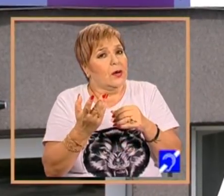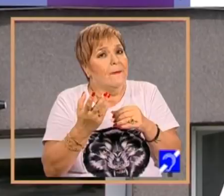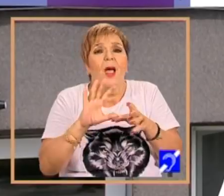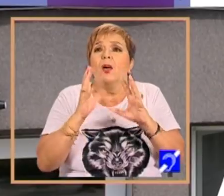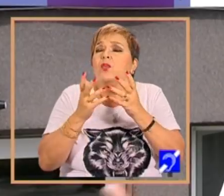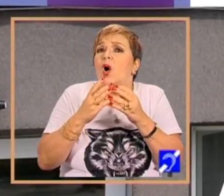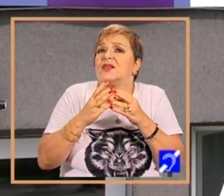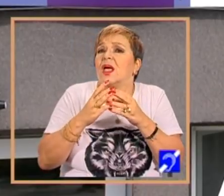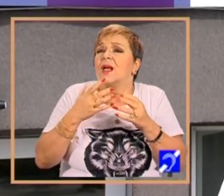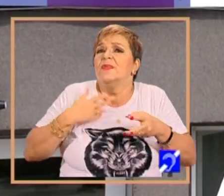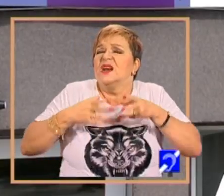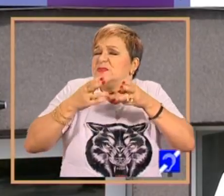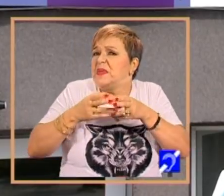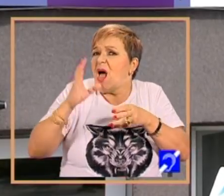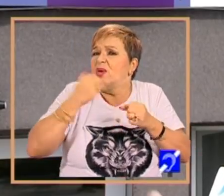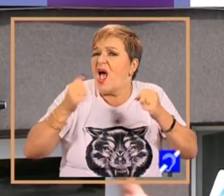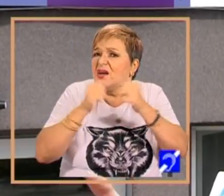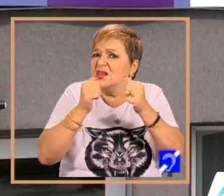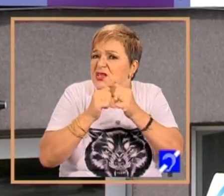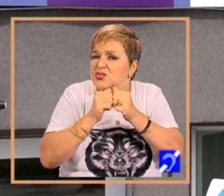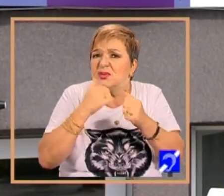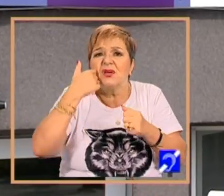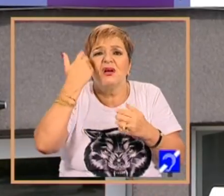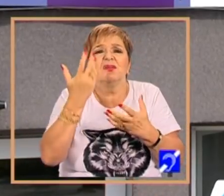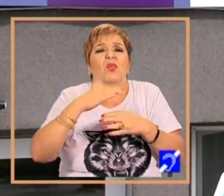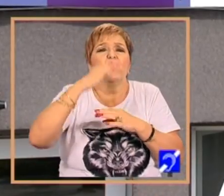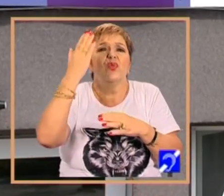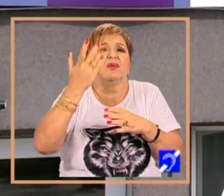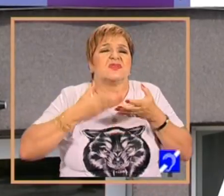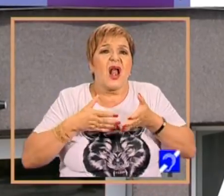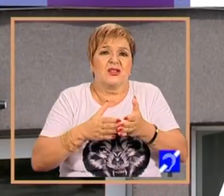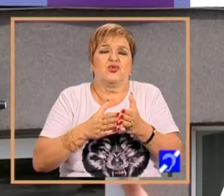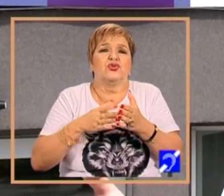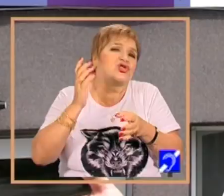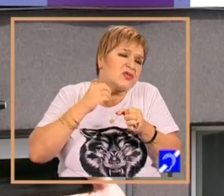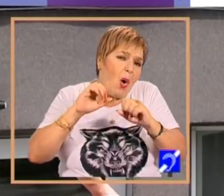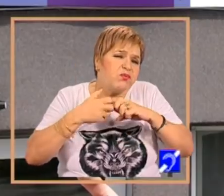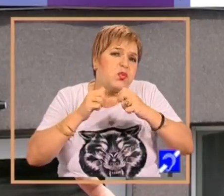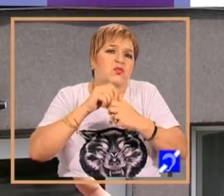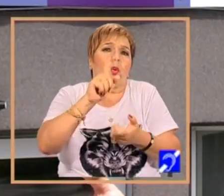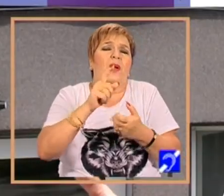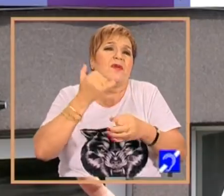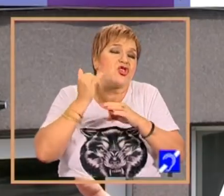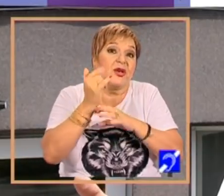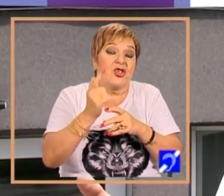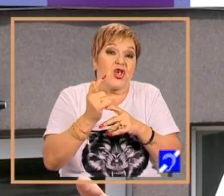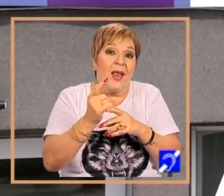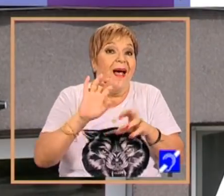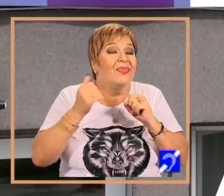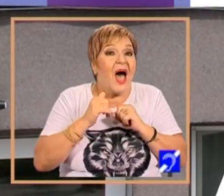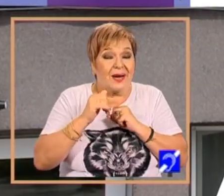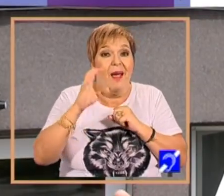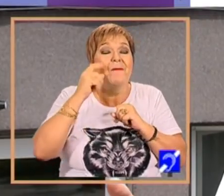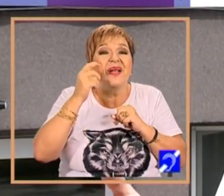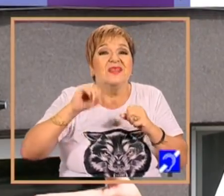aglomerat, foarte rutinat, nu are rost să dezvoltăm, dar sunt întâmplări, în general sunt părinți tineri,